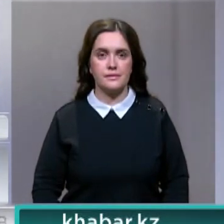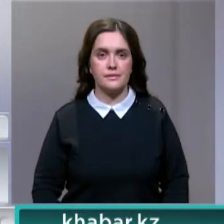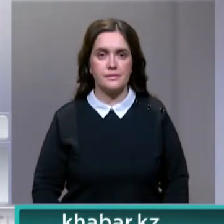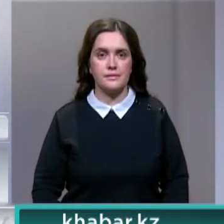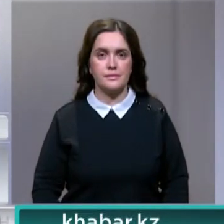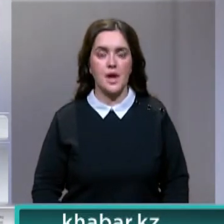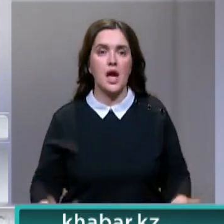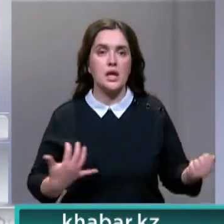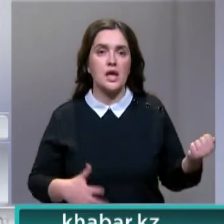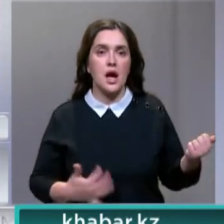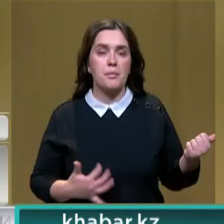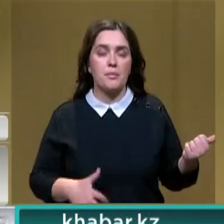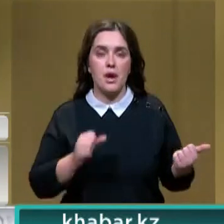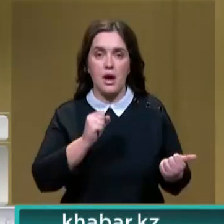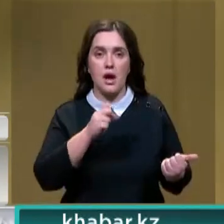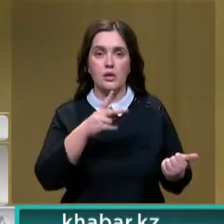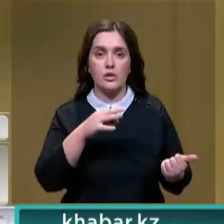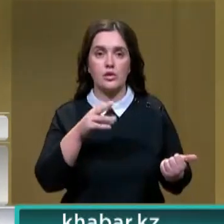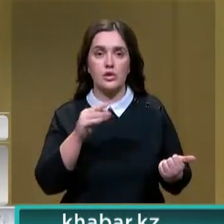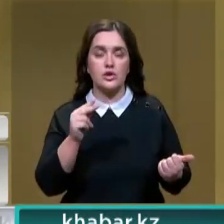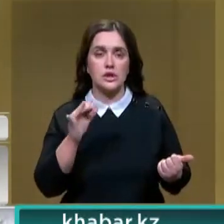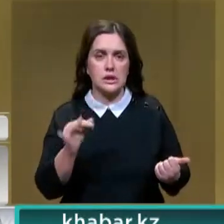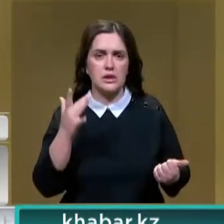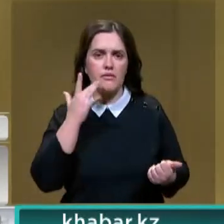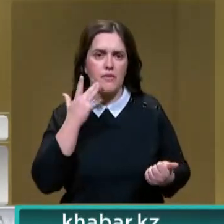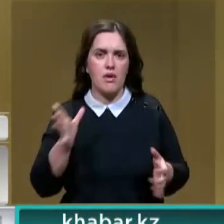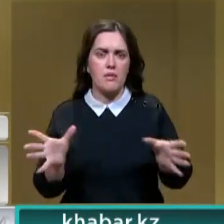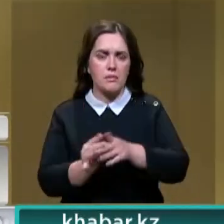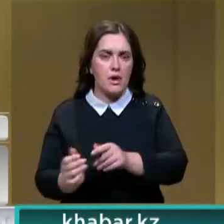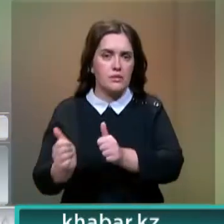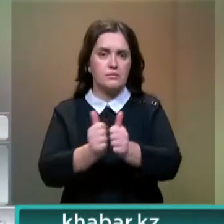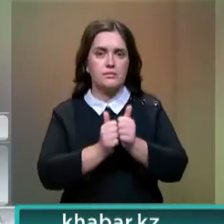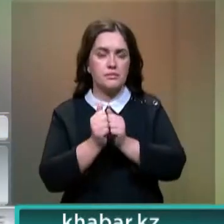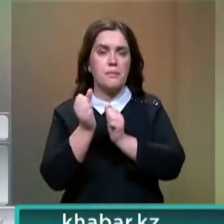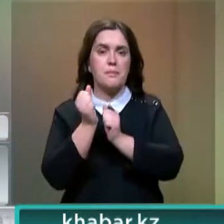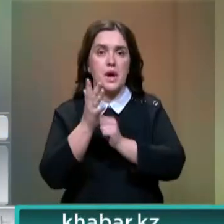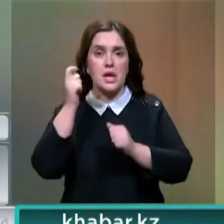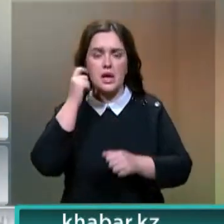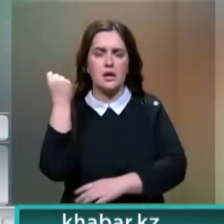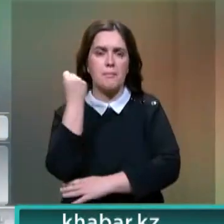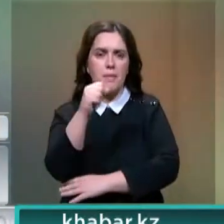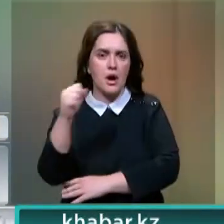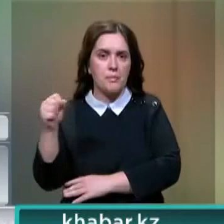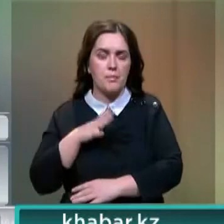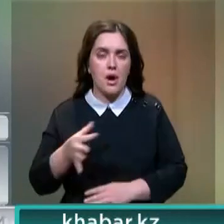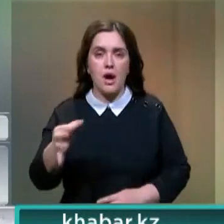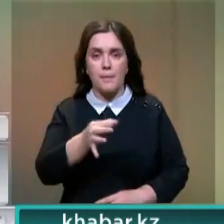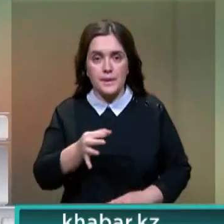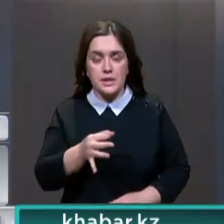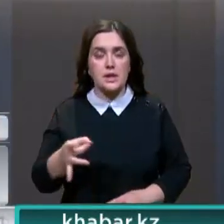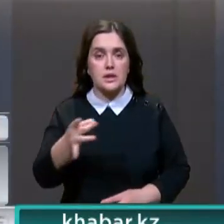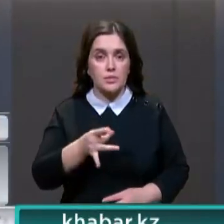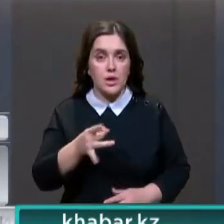Домбрист Алексей Лодочников не выпускает инструмент из рук вот уже 15 лет. После череды побед на областных и республиканских